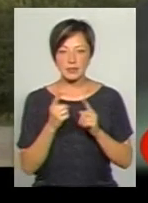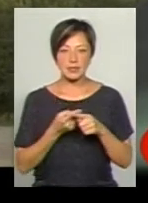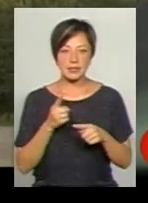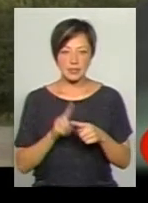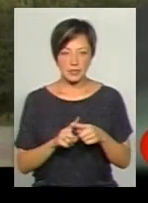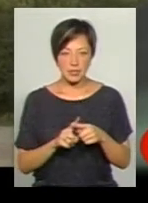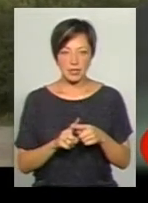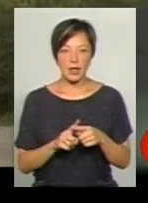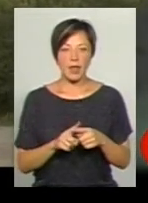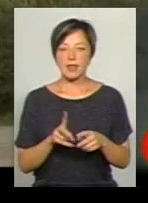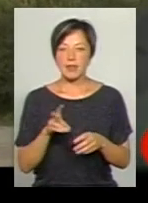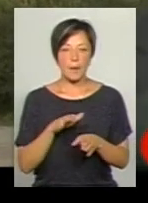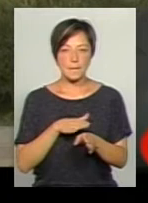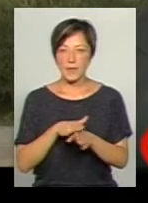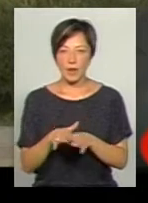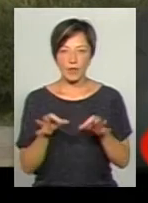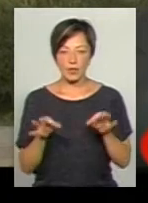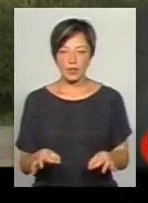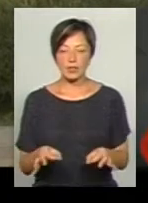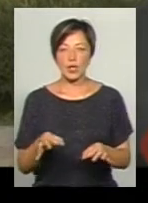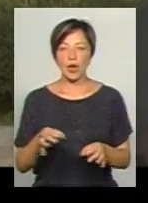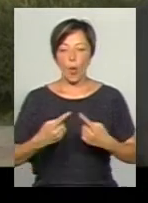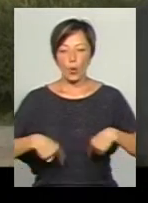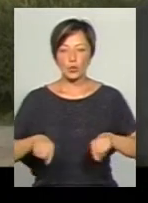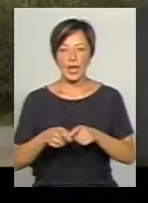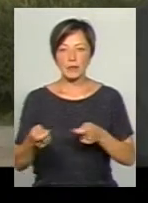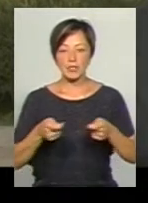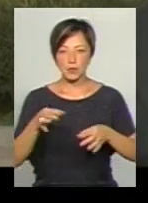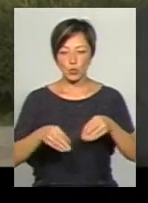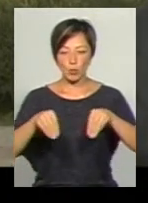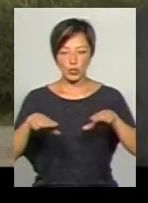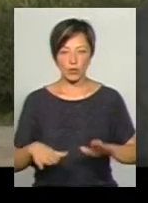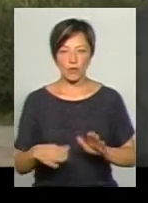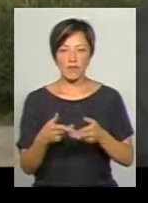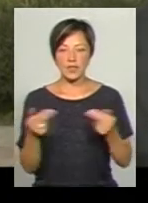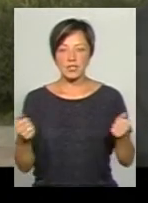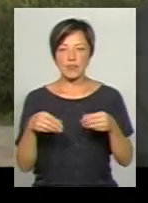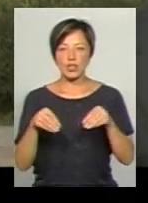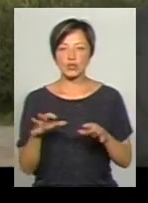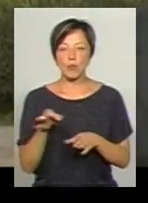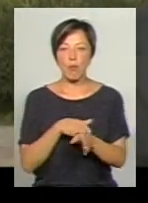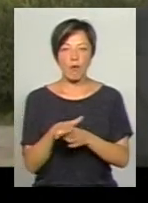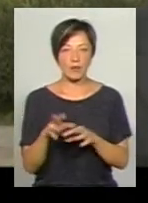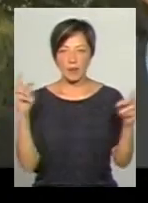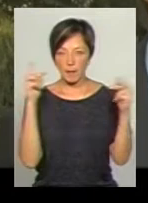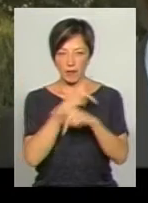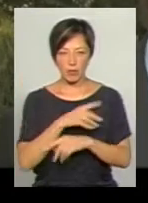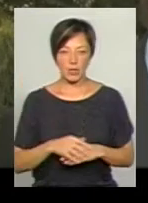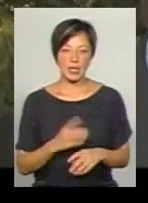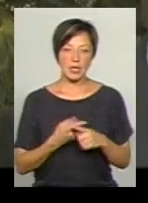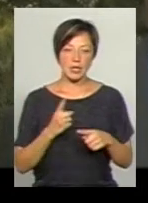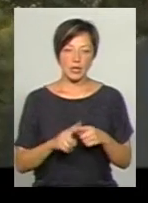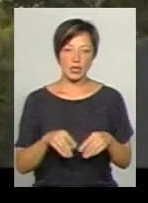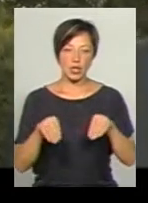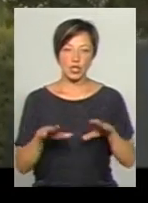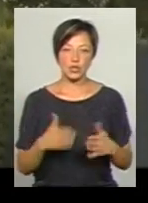момент вже визнав Хмельницький окружний адміністративний суд, який своєю постановою визнав рішення повністю неправомірним. Дане рішення